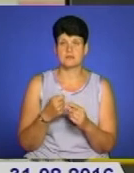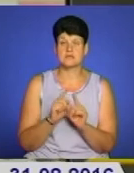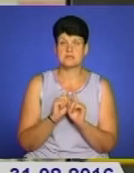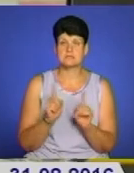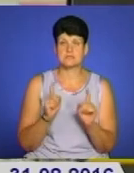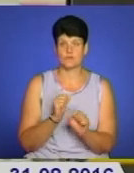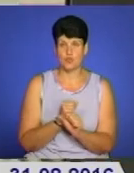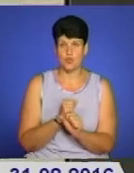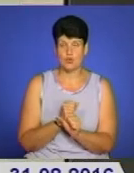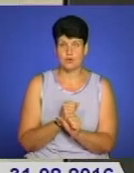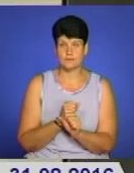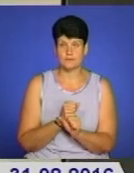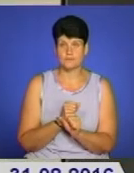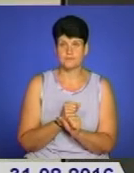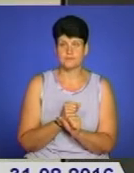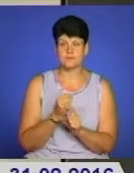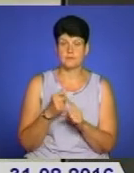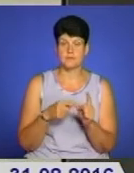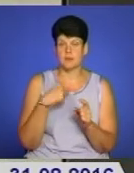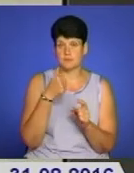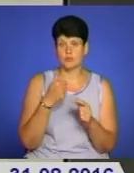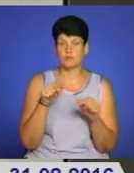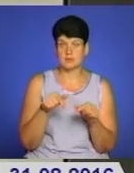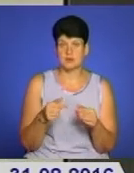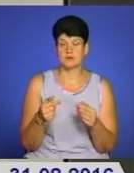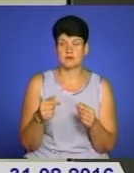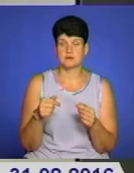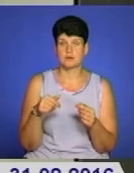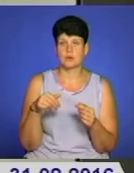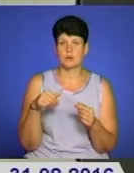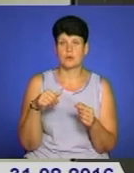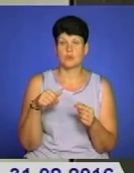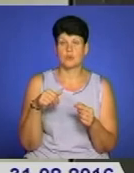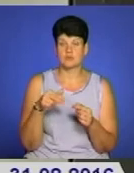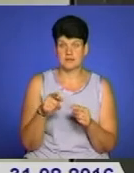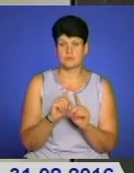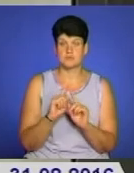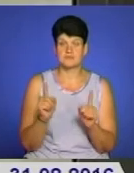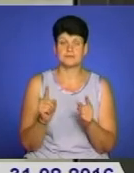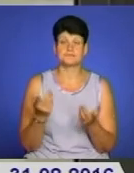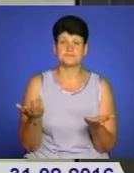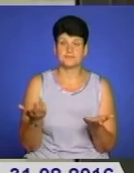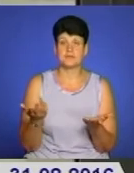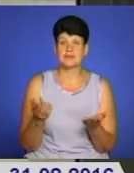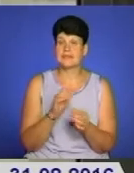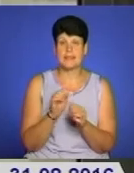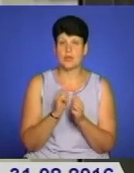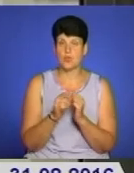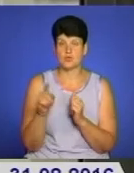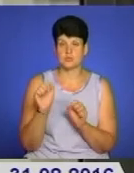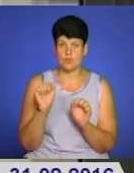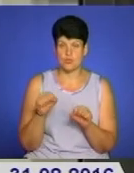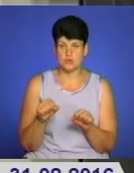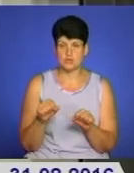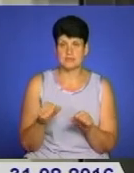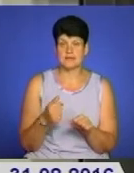роботи. Півроку ми так ходили просто. Була специфіка самі розуміти. Не кожен може. Так,